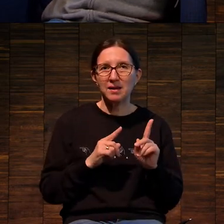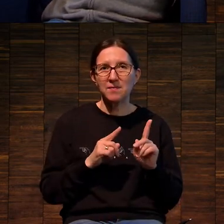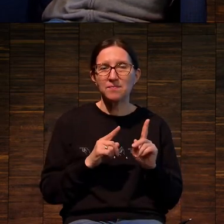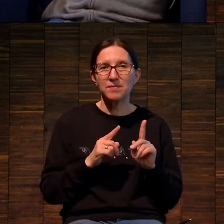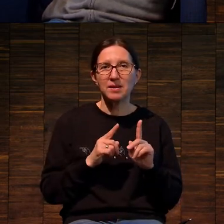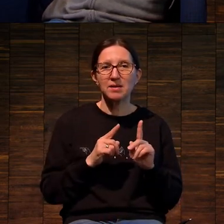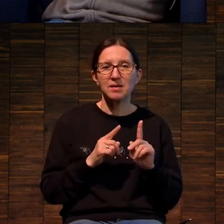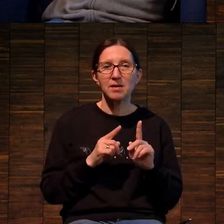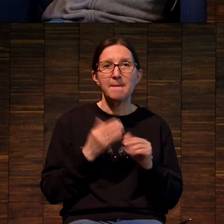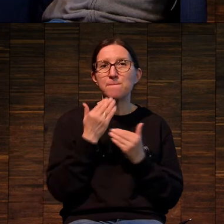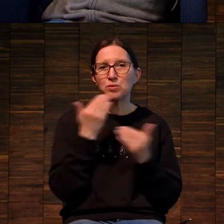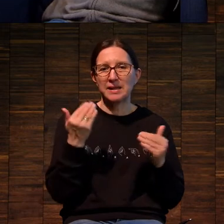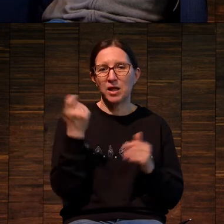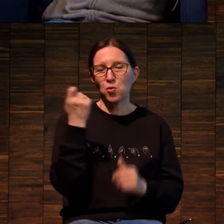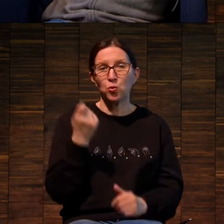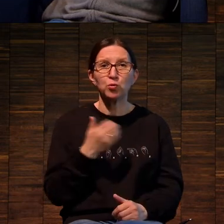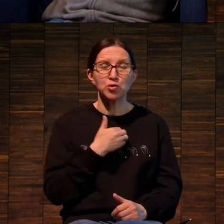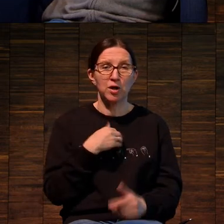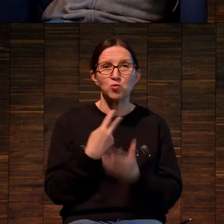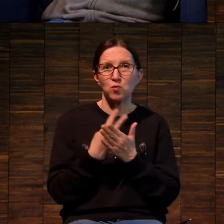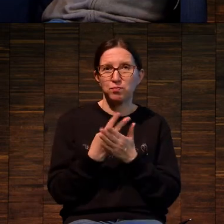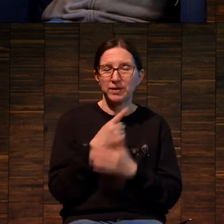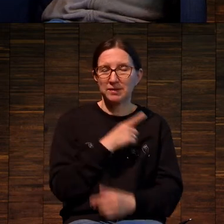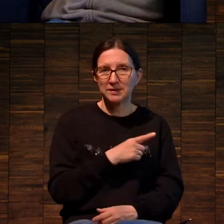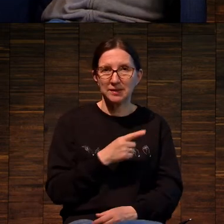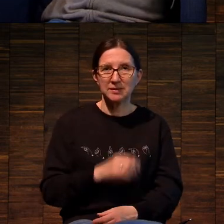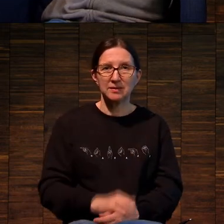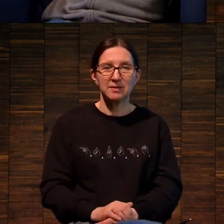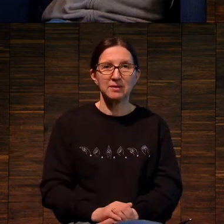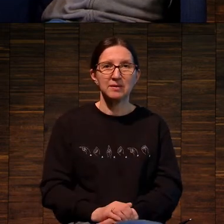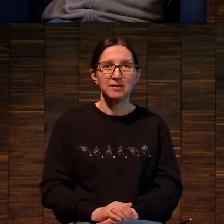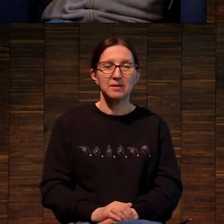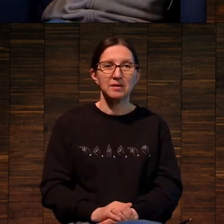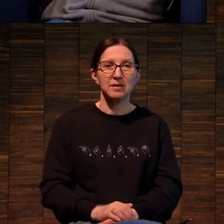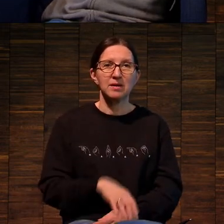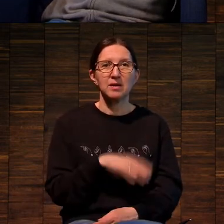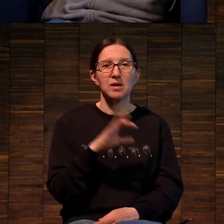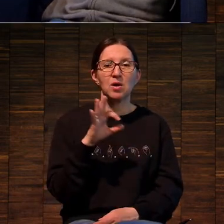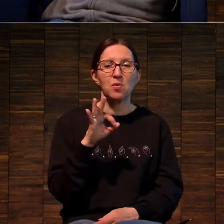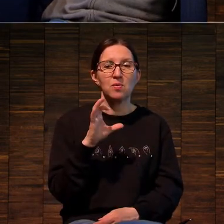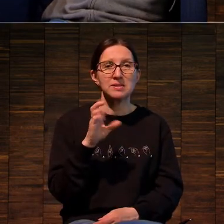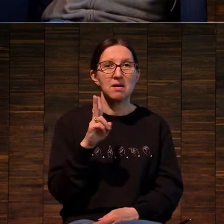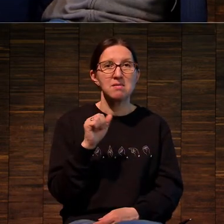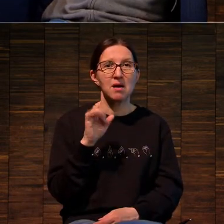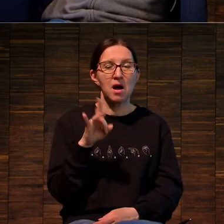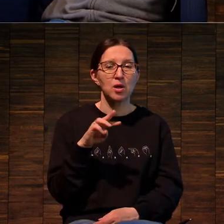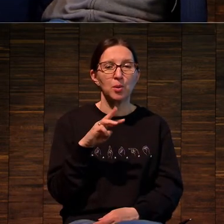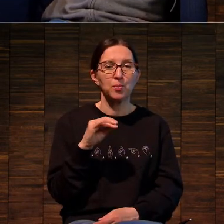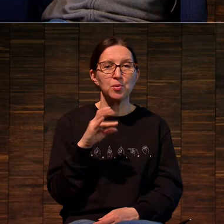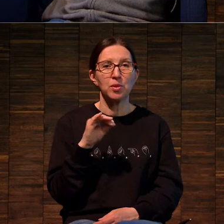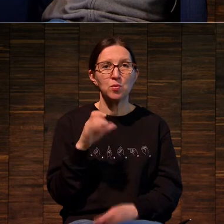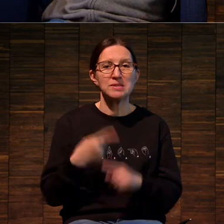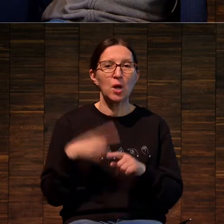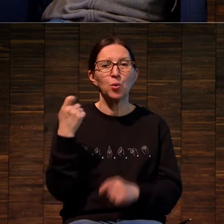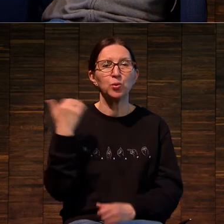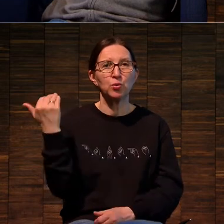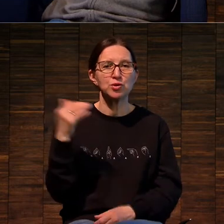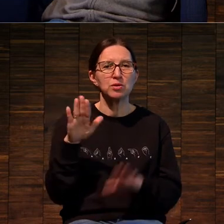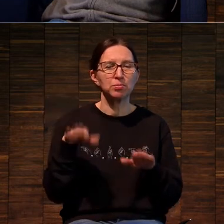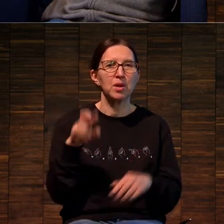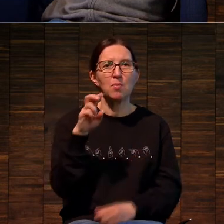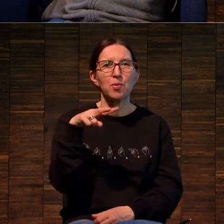Это заключительный автор, которого я хотел бы сегодня показать. Оскар Мюньюс. Это художник из Боливии.